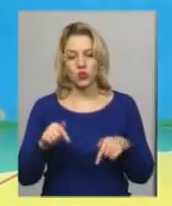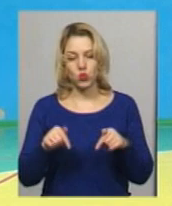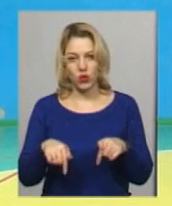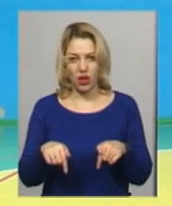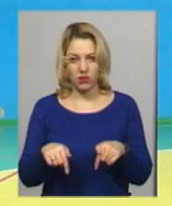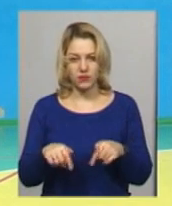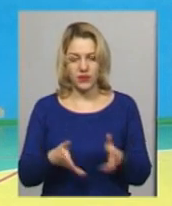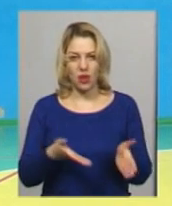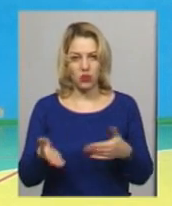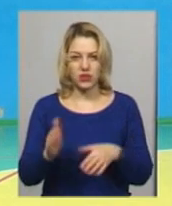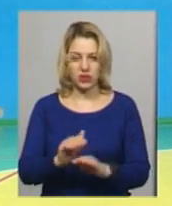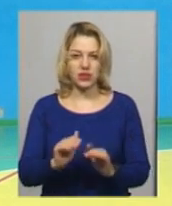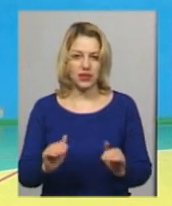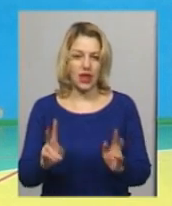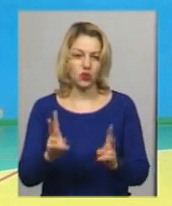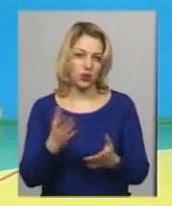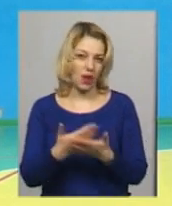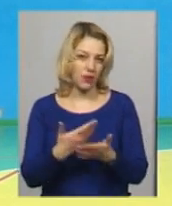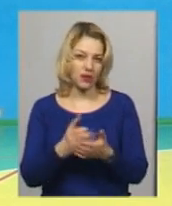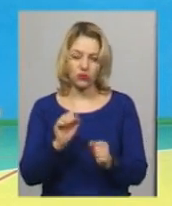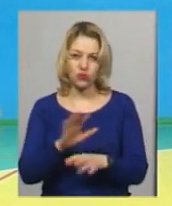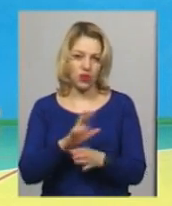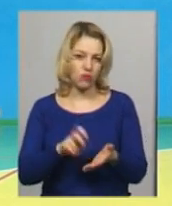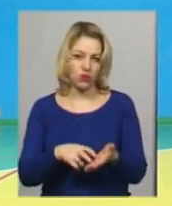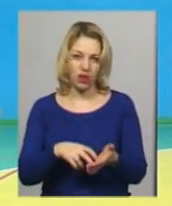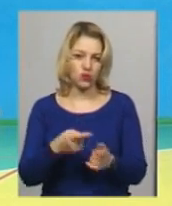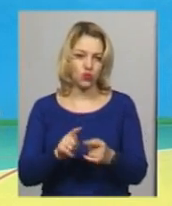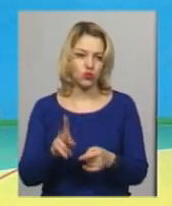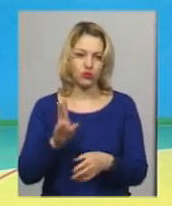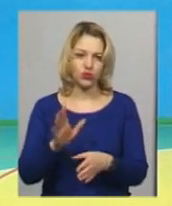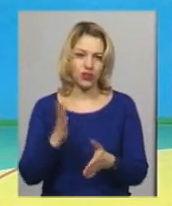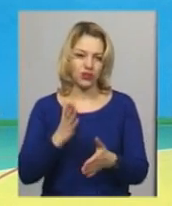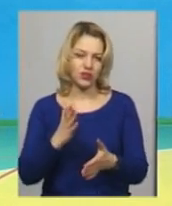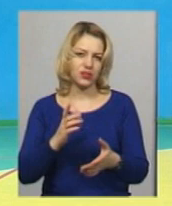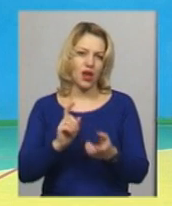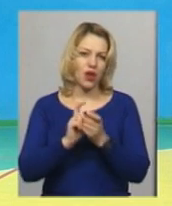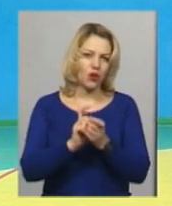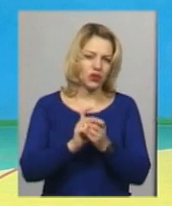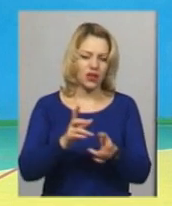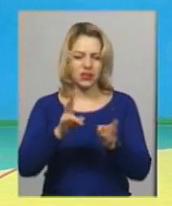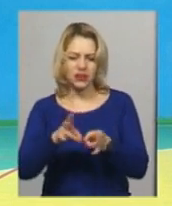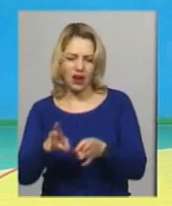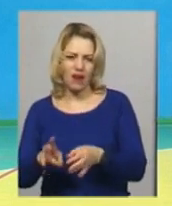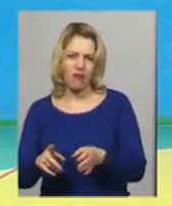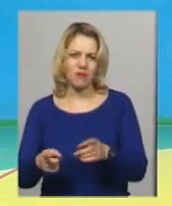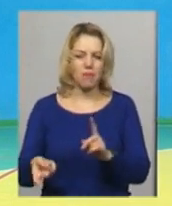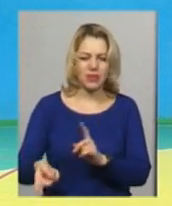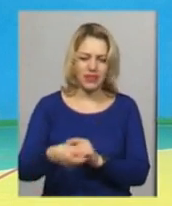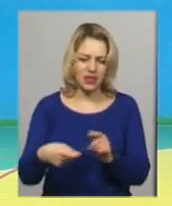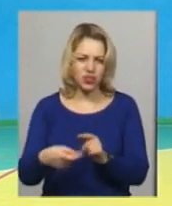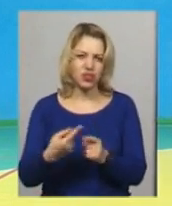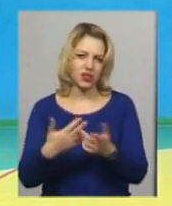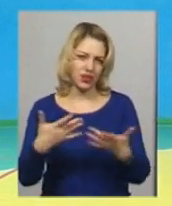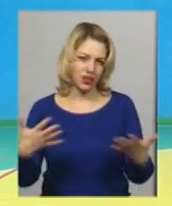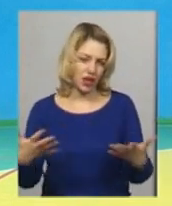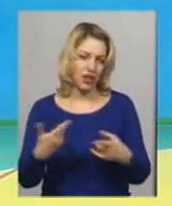запросити дітей, які, наприклад, можуть не боятися того, що будуть якісь контакти, якісь травми, якісь підніжки і